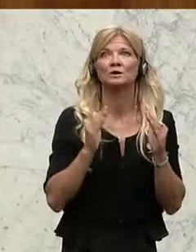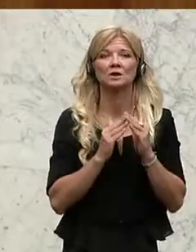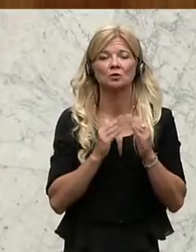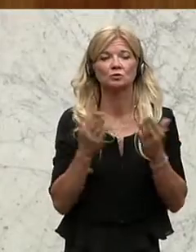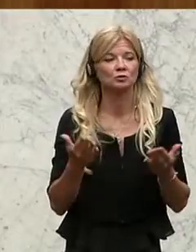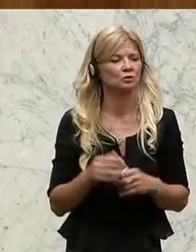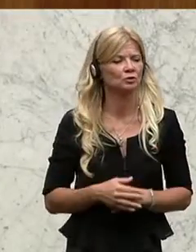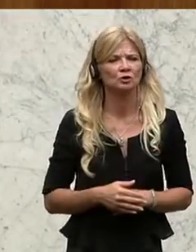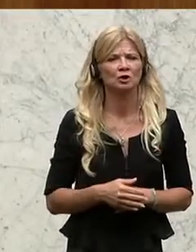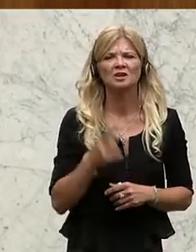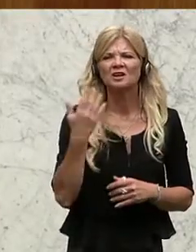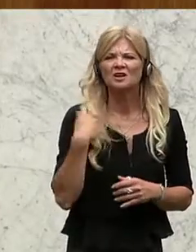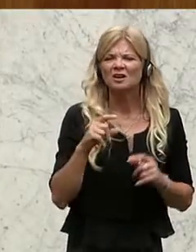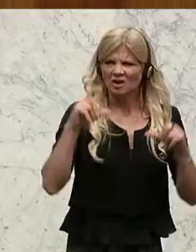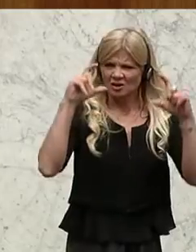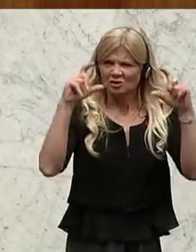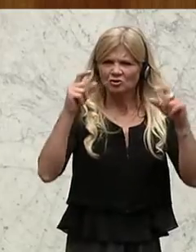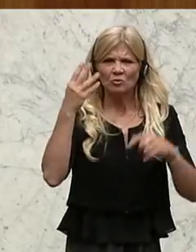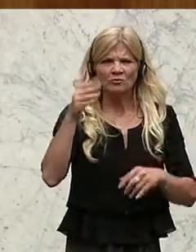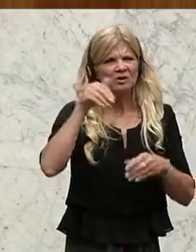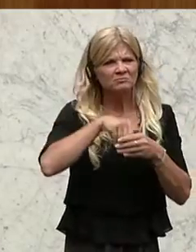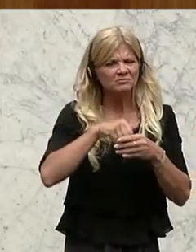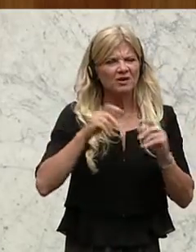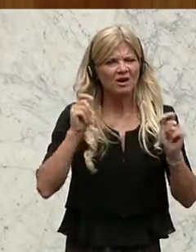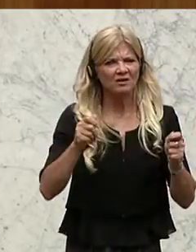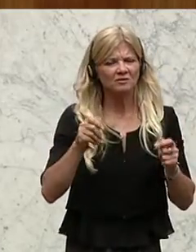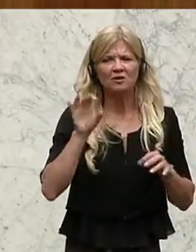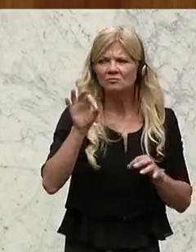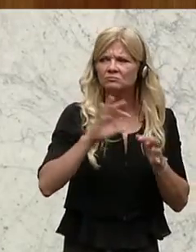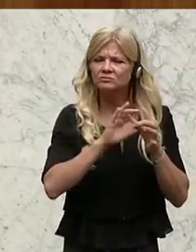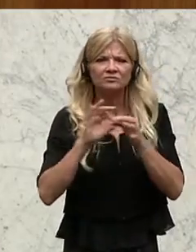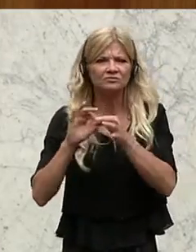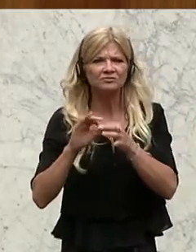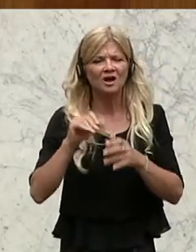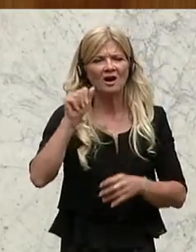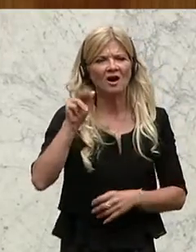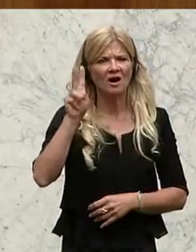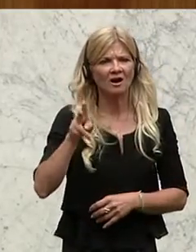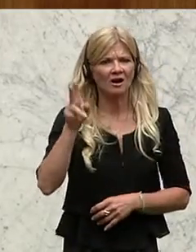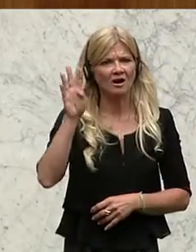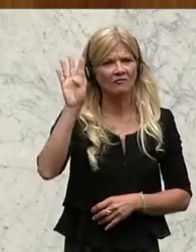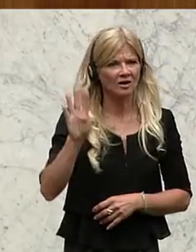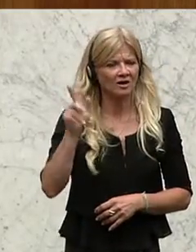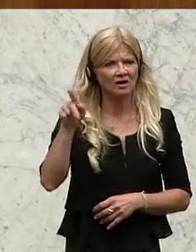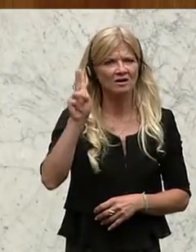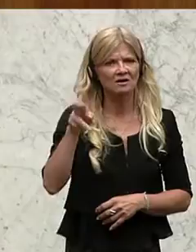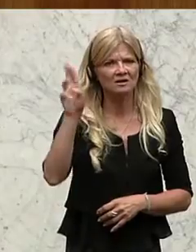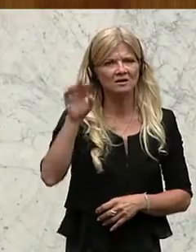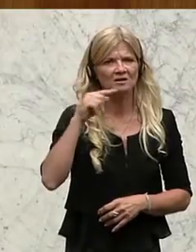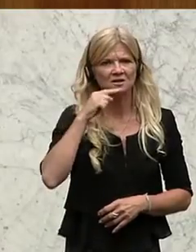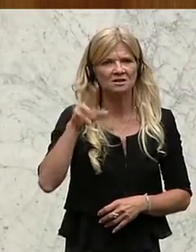Bei Top 4, wie wir gehört haben, geht es um Anträge bezüglich des AKW CRISCO, welche zum Inhalt haben, eine